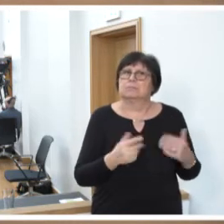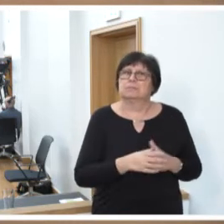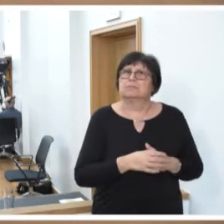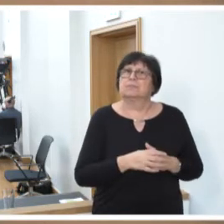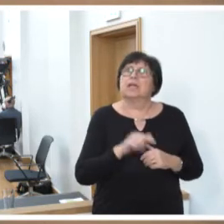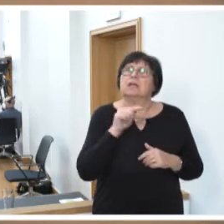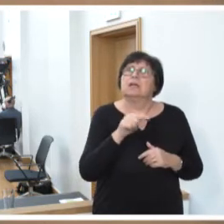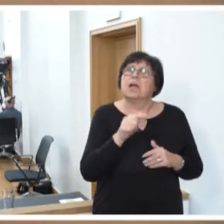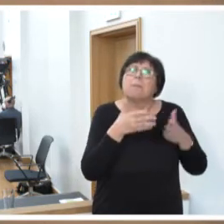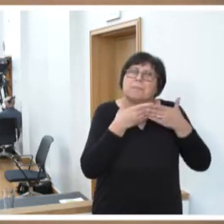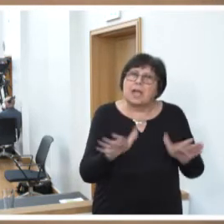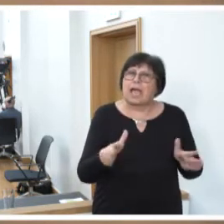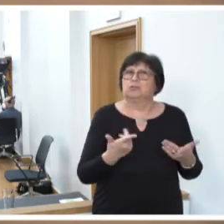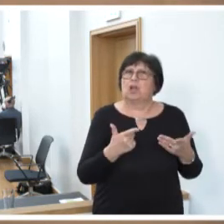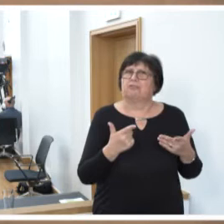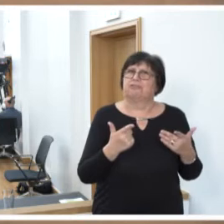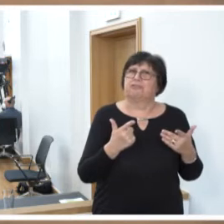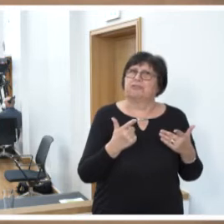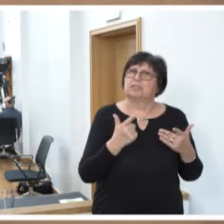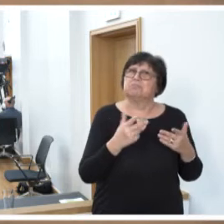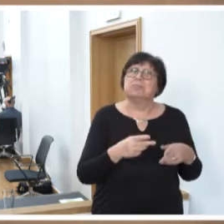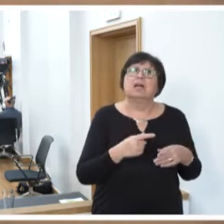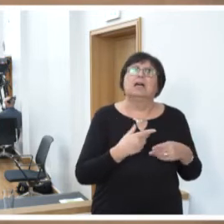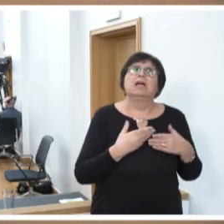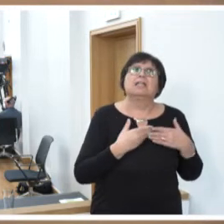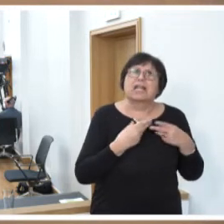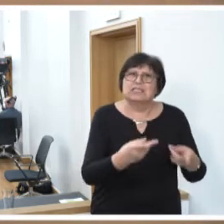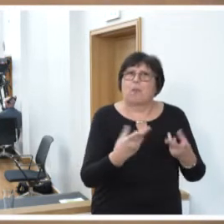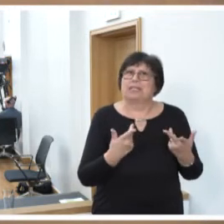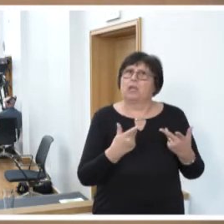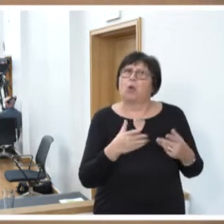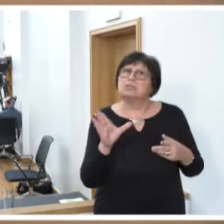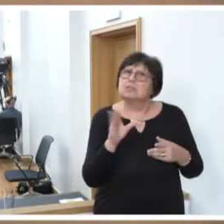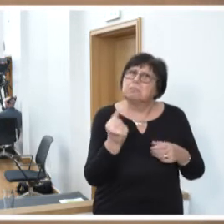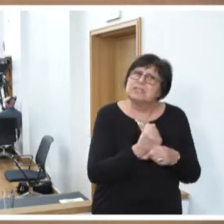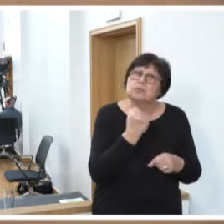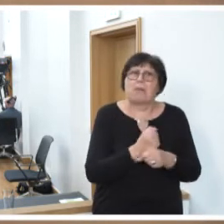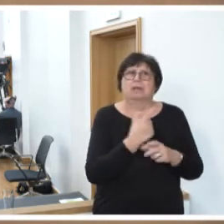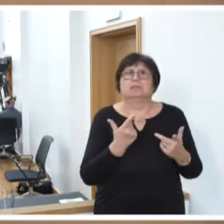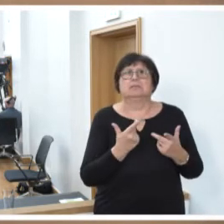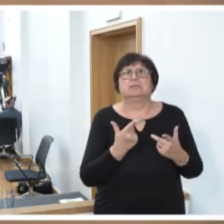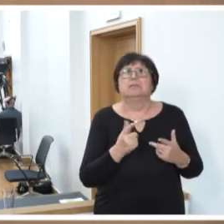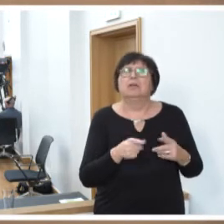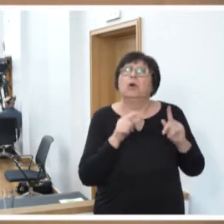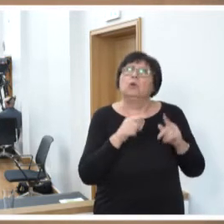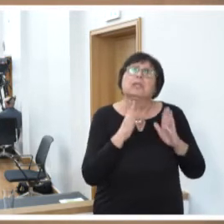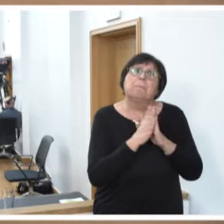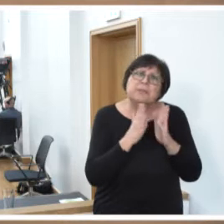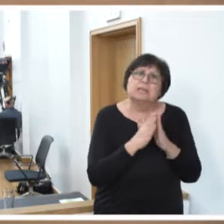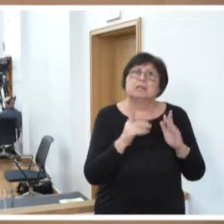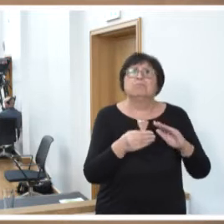die Bereitschaft zur Transformation, sich in den Prozess reinzubegeben und Händeringen darum bitten,